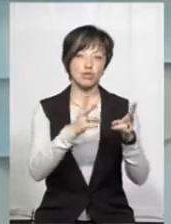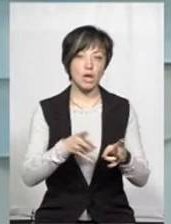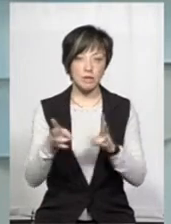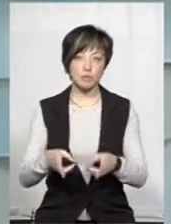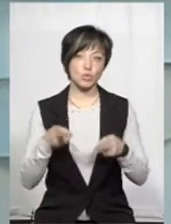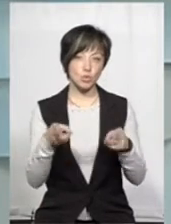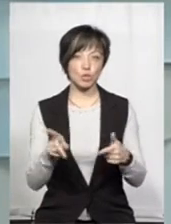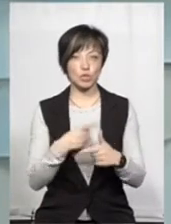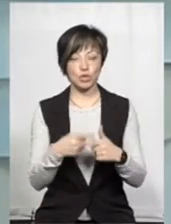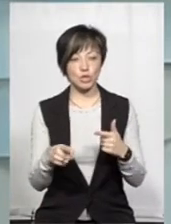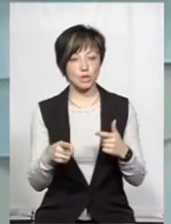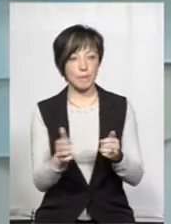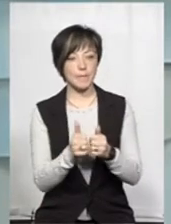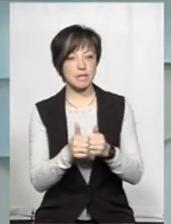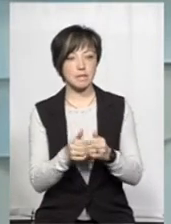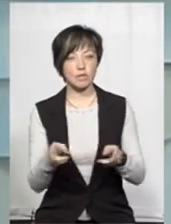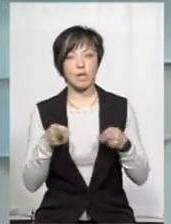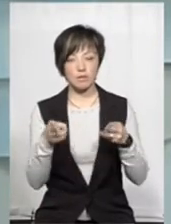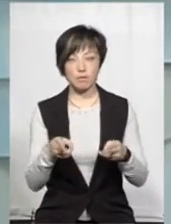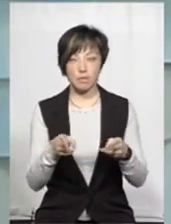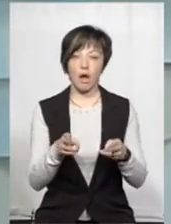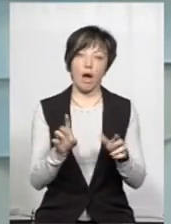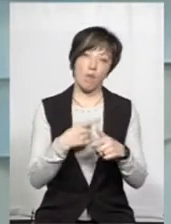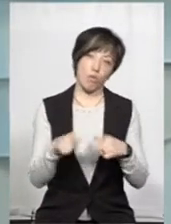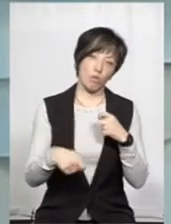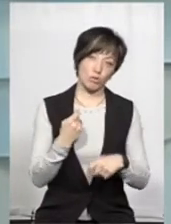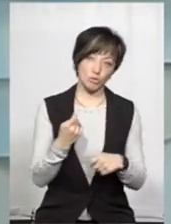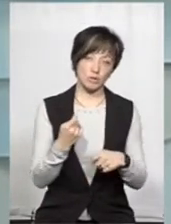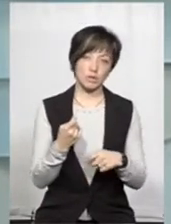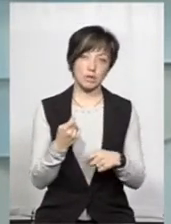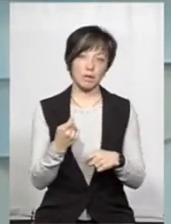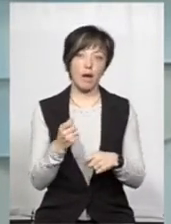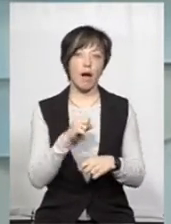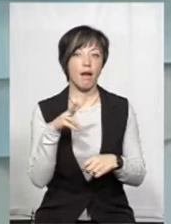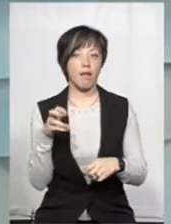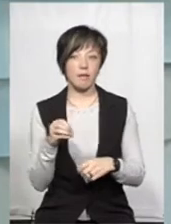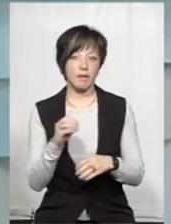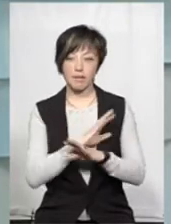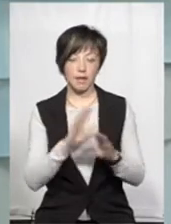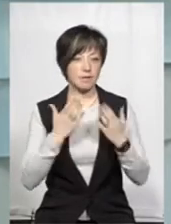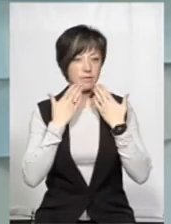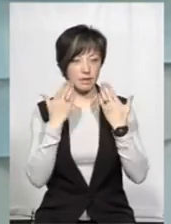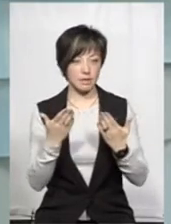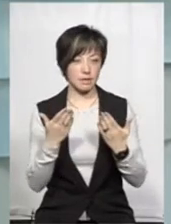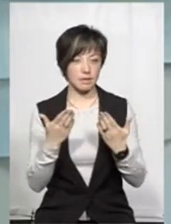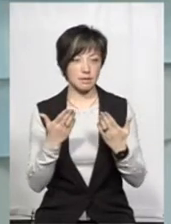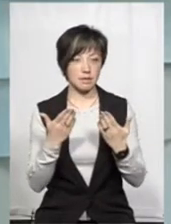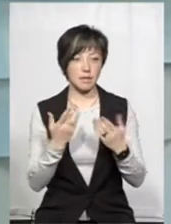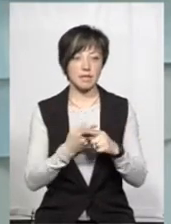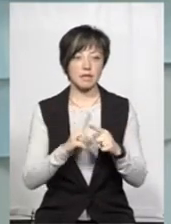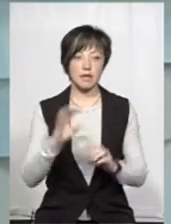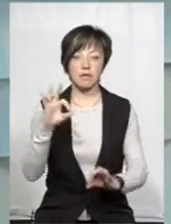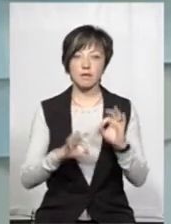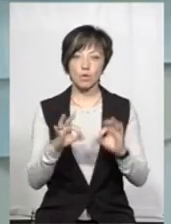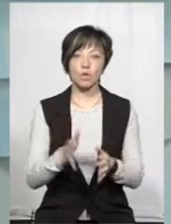жертвою злочинів чи були їхні близькі жертвами злочинів або просто правопорушень навіть адміністративних, але вони не зверталися. Не зверталися, і